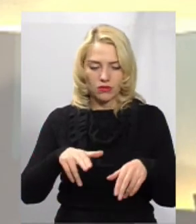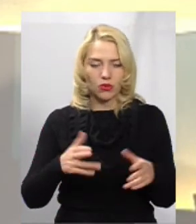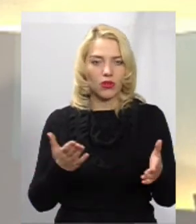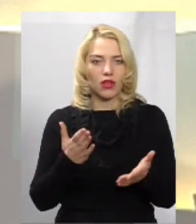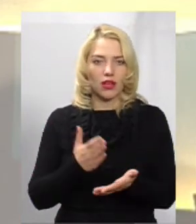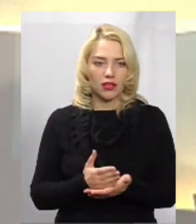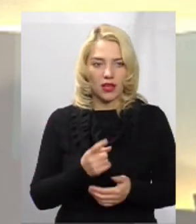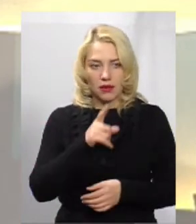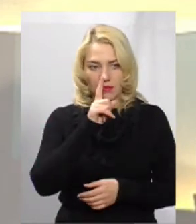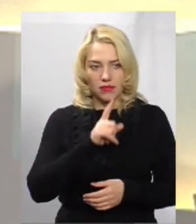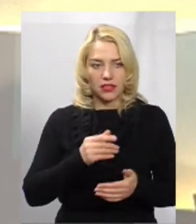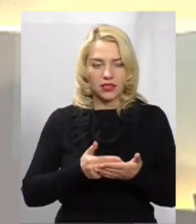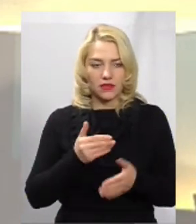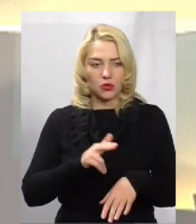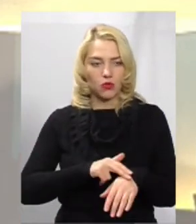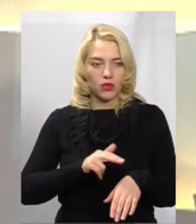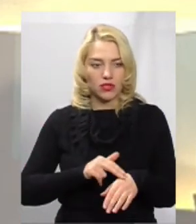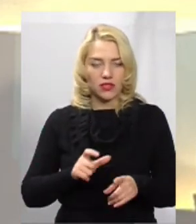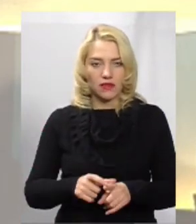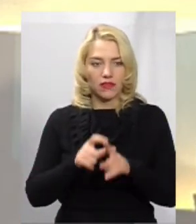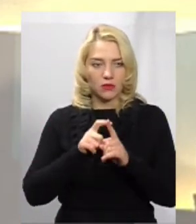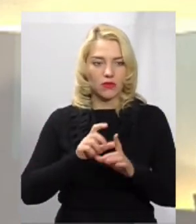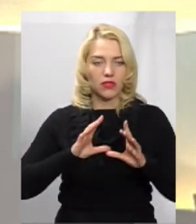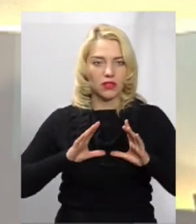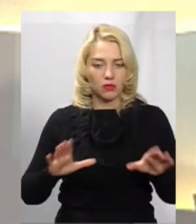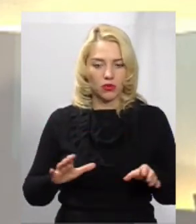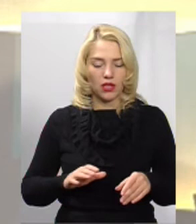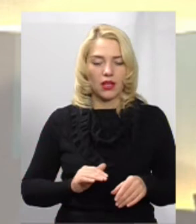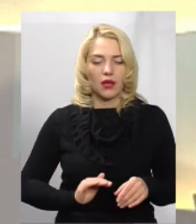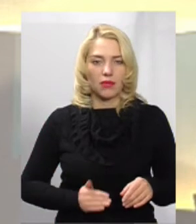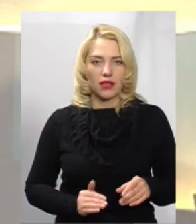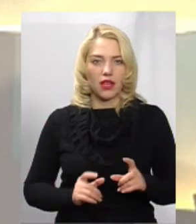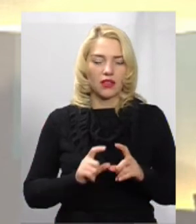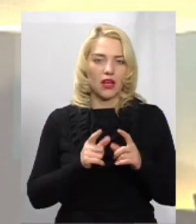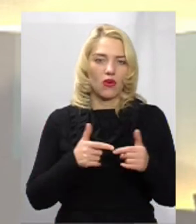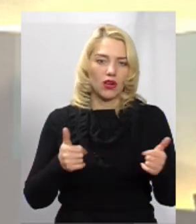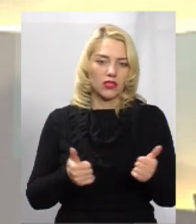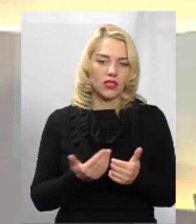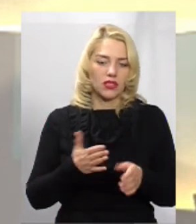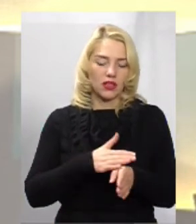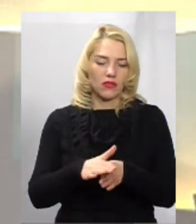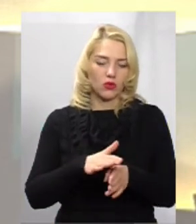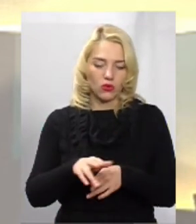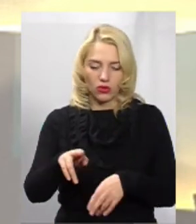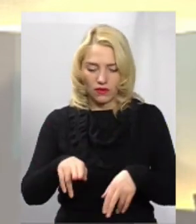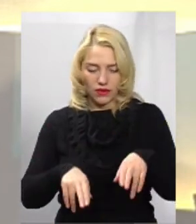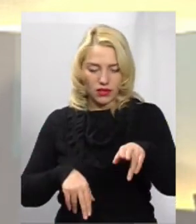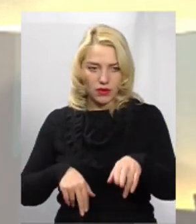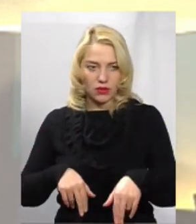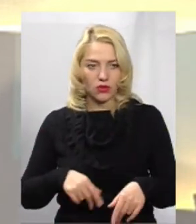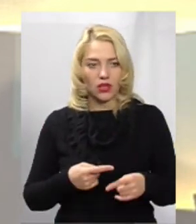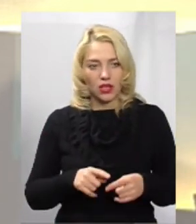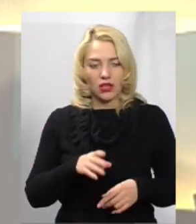Оскільки місяць від поліції відповіді не було, підрядна організація, яка виконувала розмітку, взяла і,